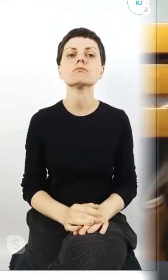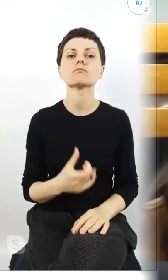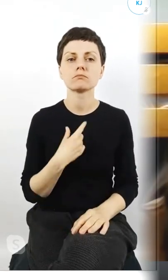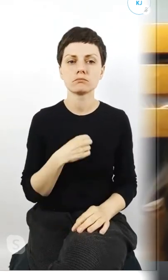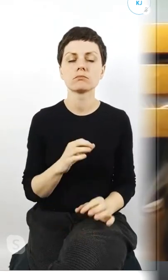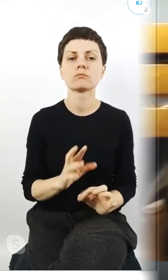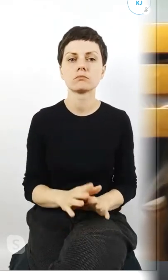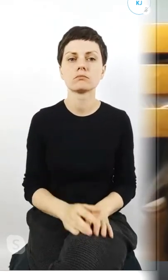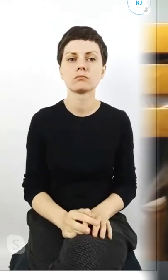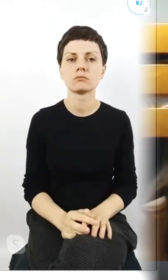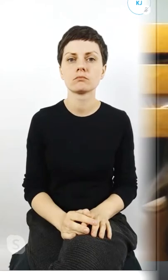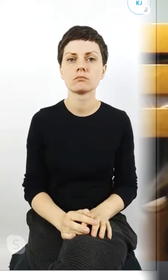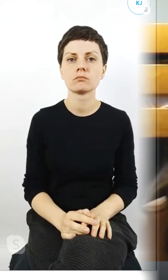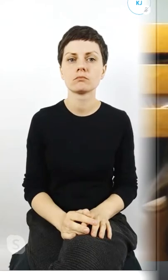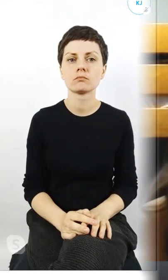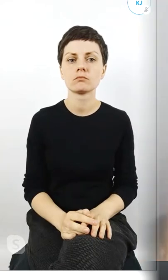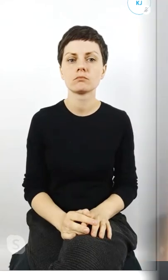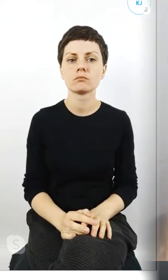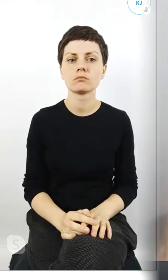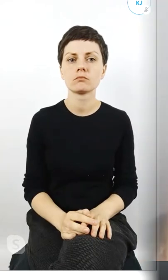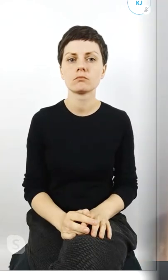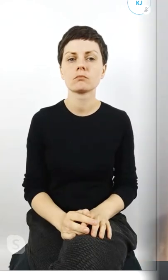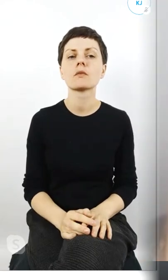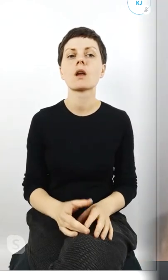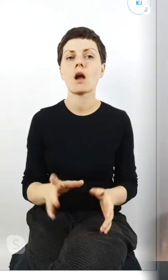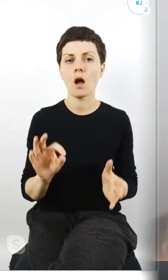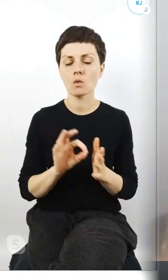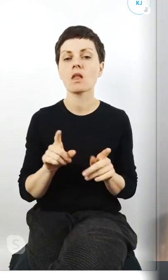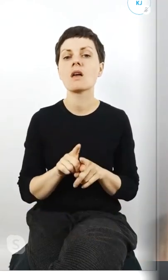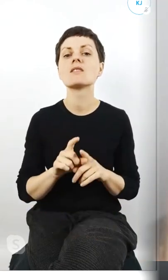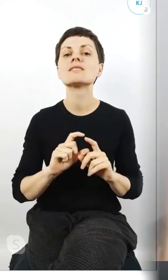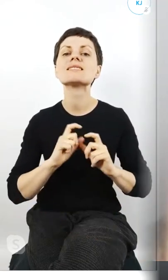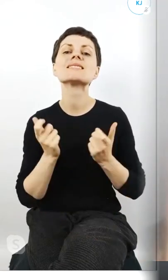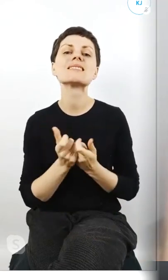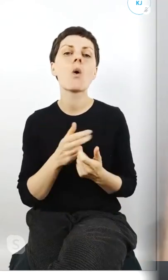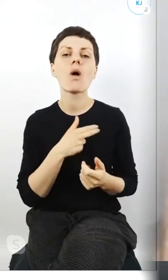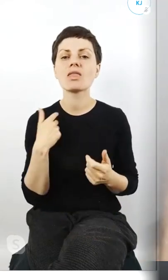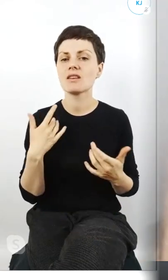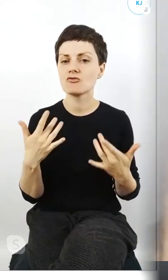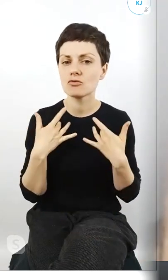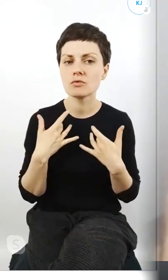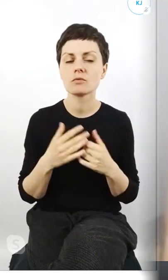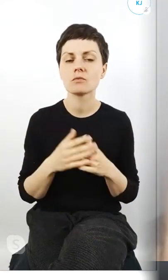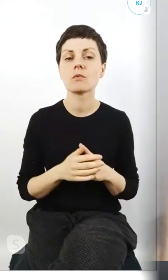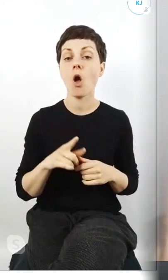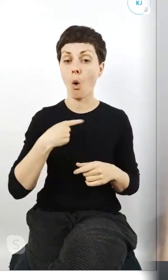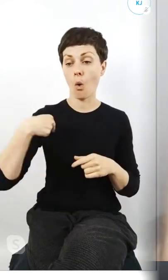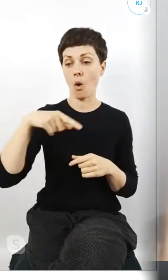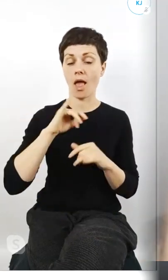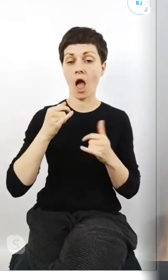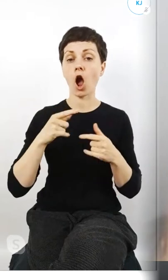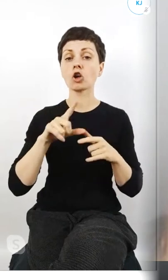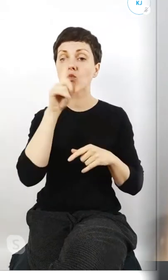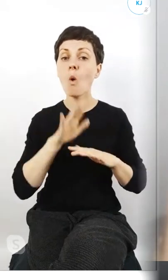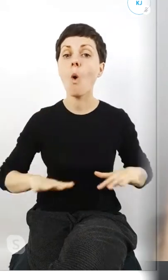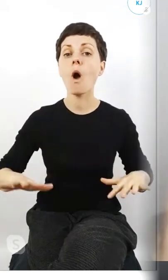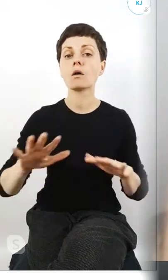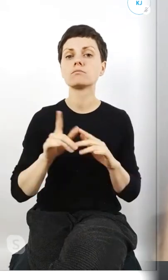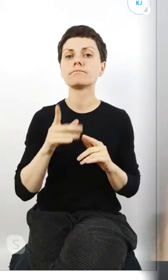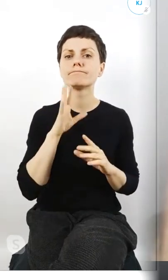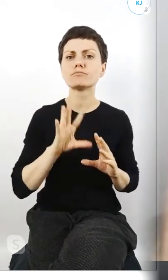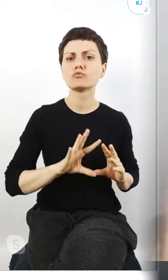Tutaj też jest taka kwestia, że całe nasze życie, nasze jako społeczeństwa przenosi się tak